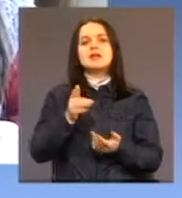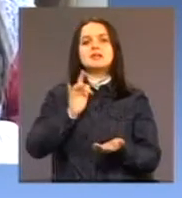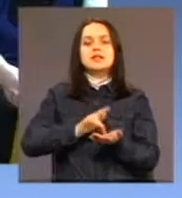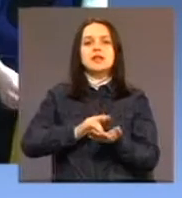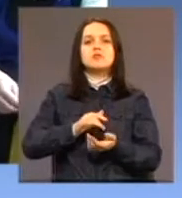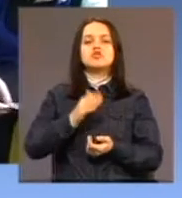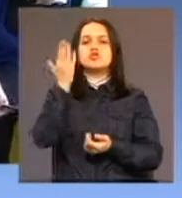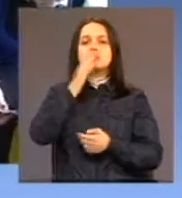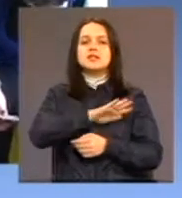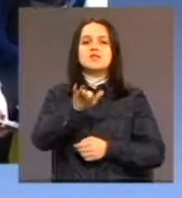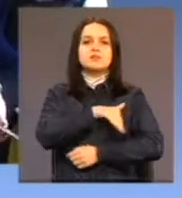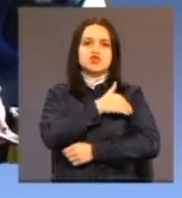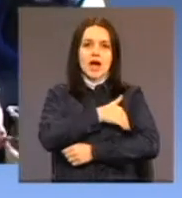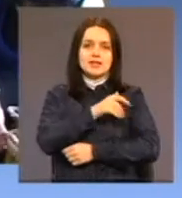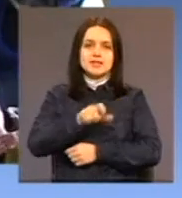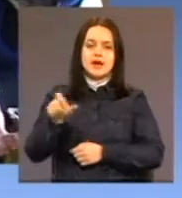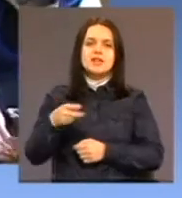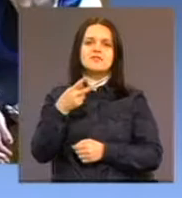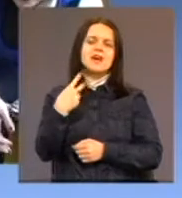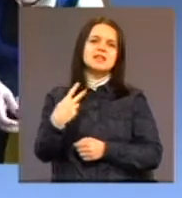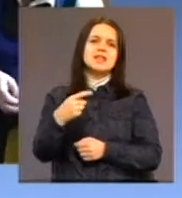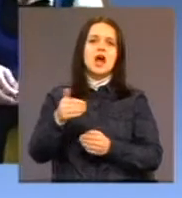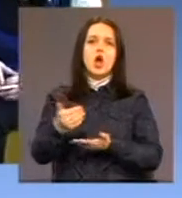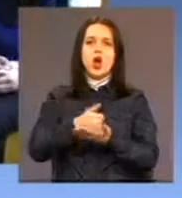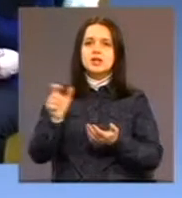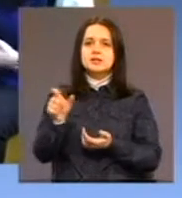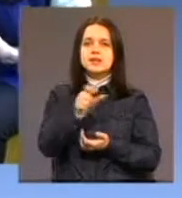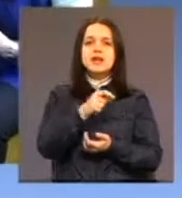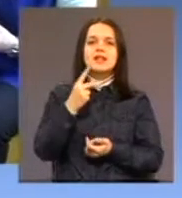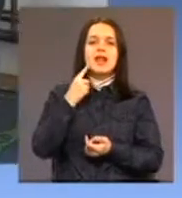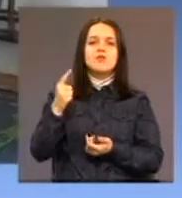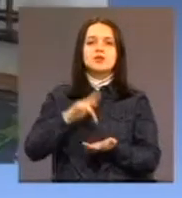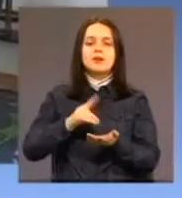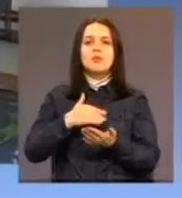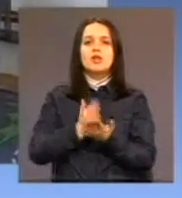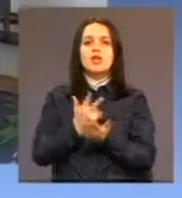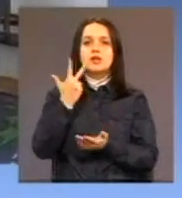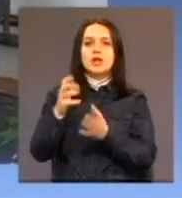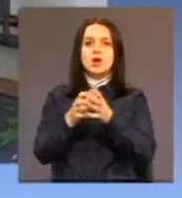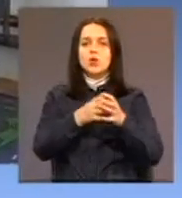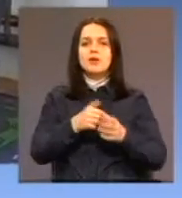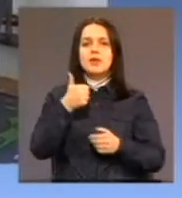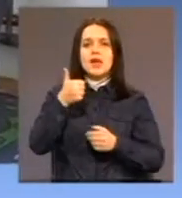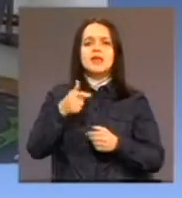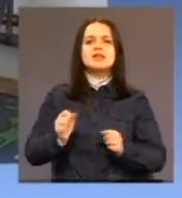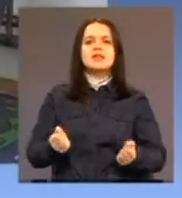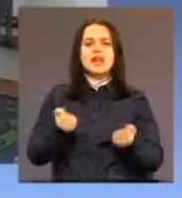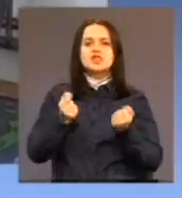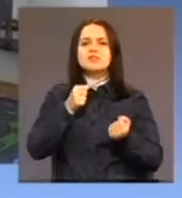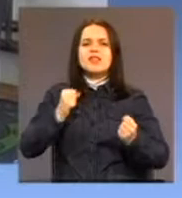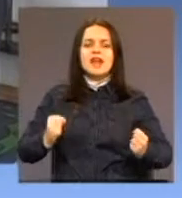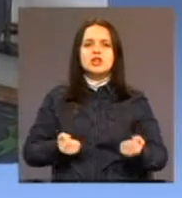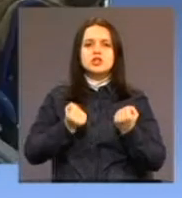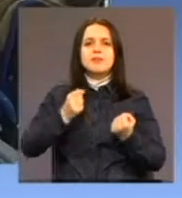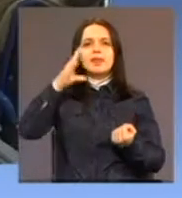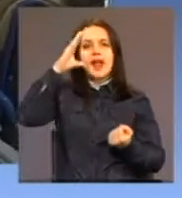svim djatima. Dvadeseta korisnika dnevnog centra podijeljeno je u tri grupe. Jednu grupu čine korisnici s težim i teškim intelektualnim